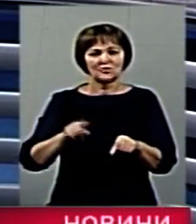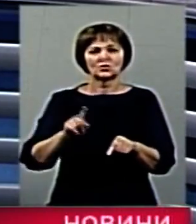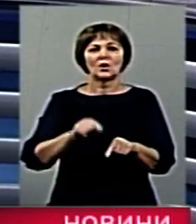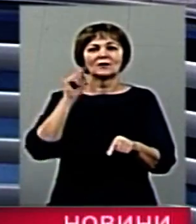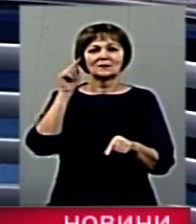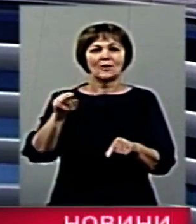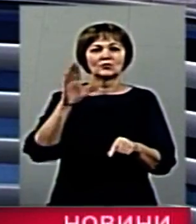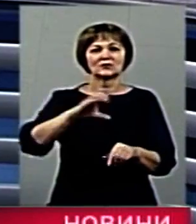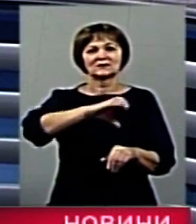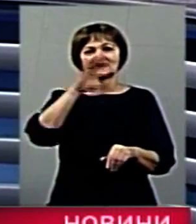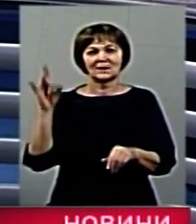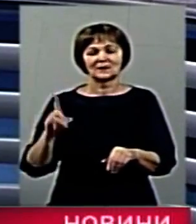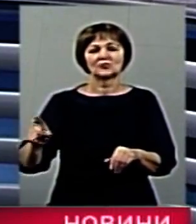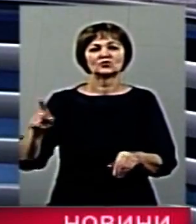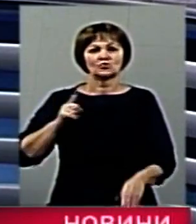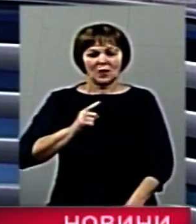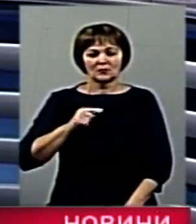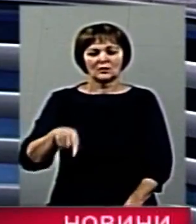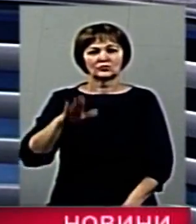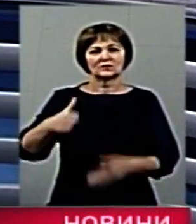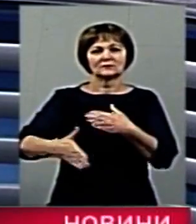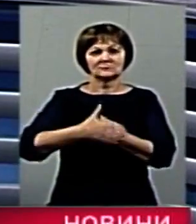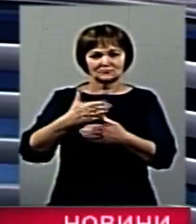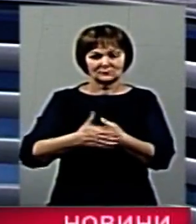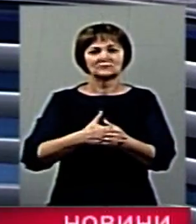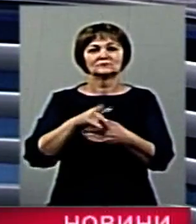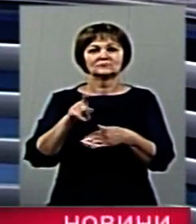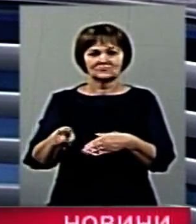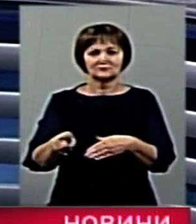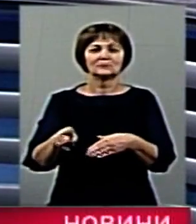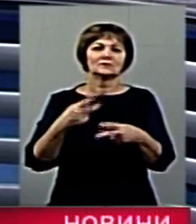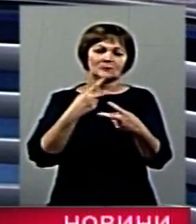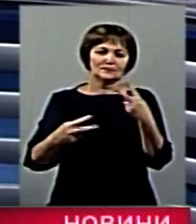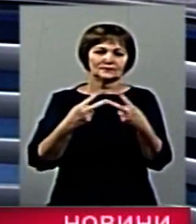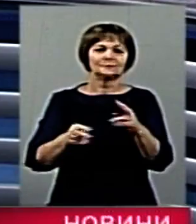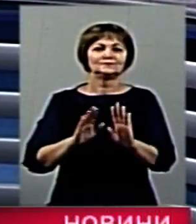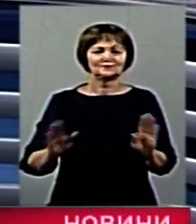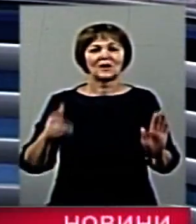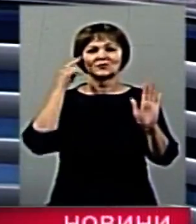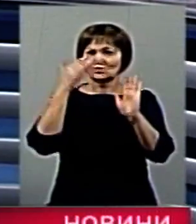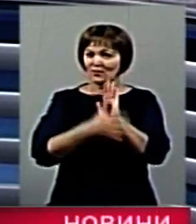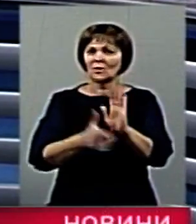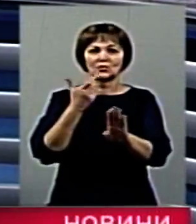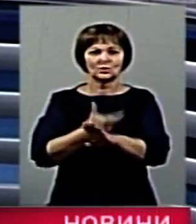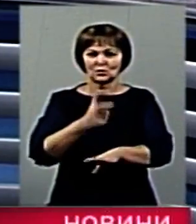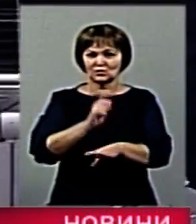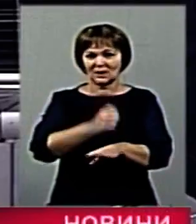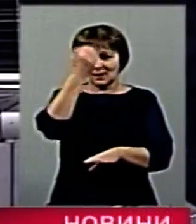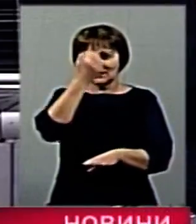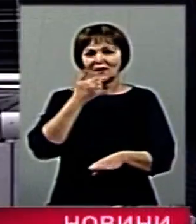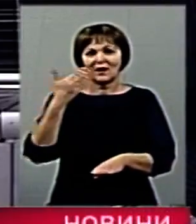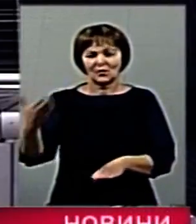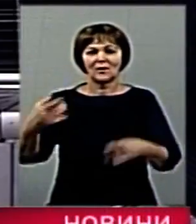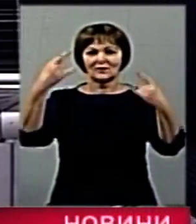чекатиме на радянській землі, і дійсно, що ток, хто повернувся, в'язниця, концтабір і так далі. Зрозуміло. Дуже вам дякую за цю інформацію.